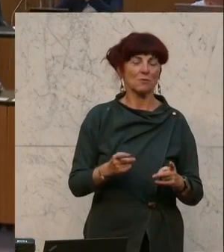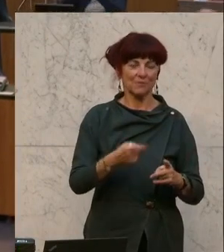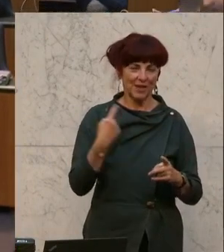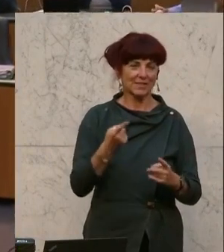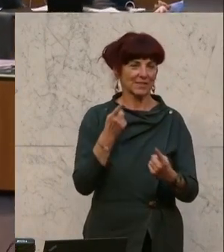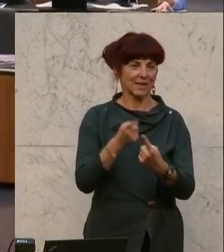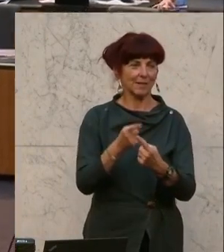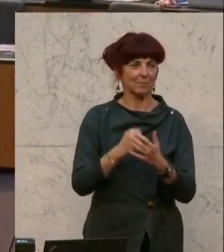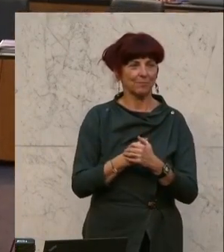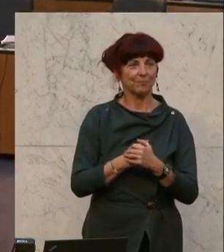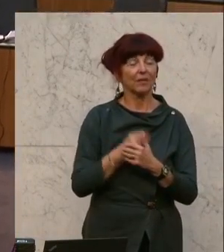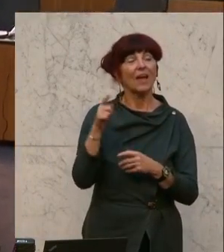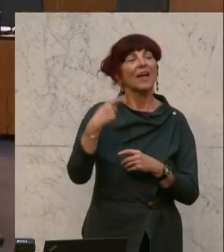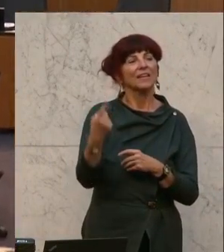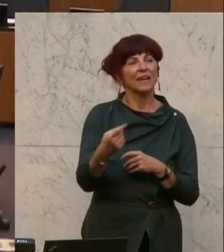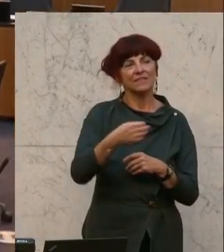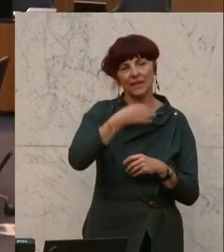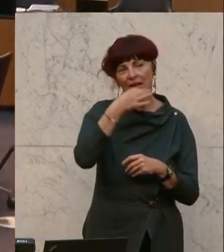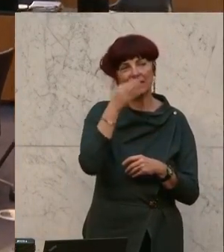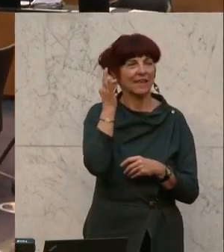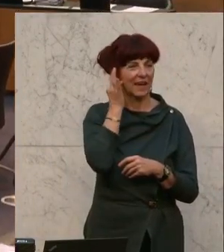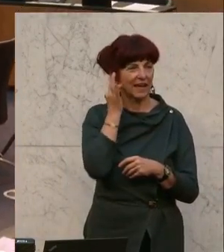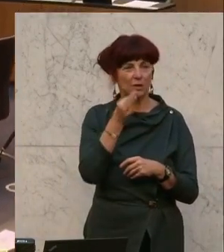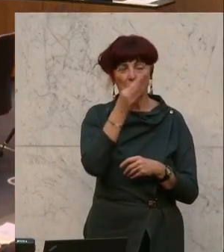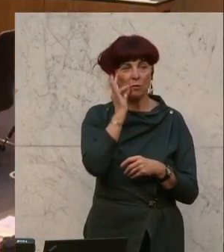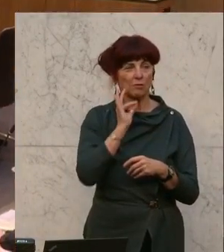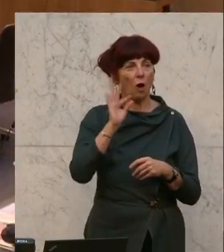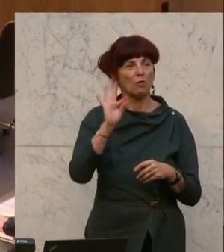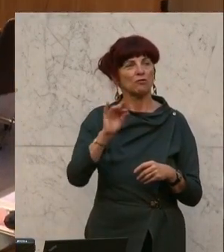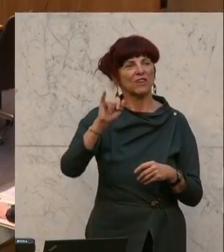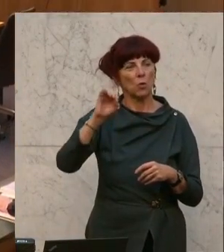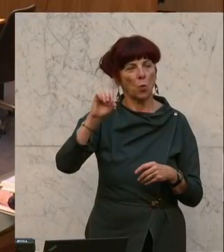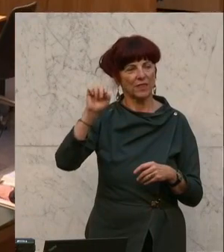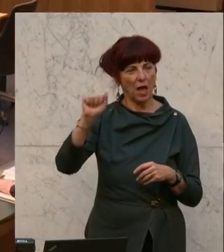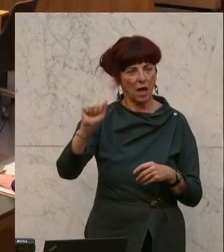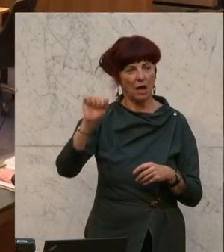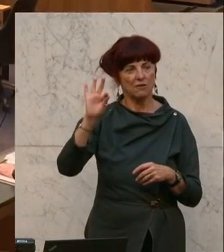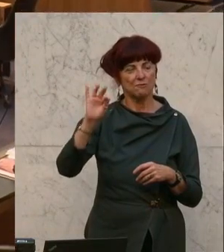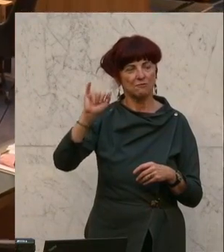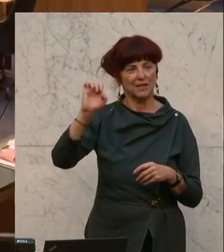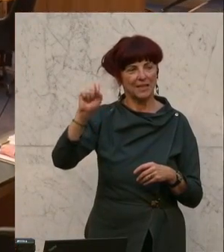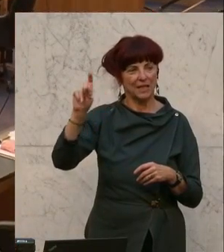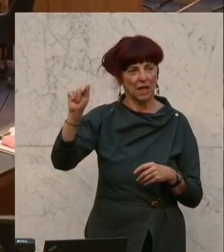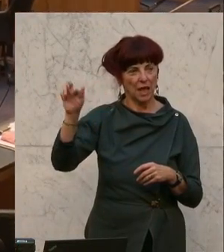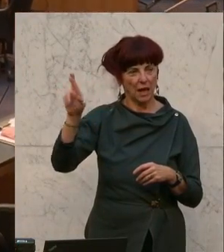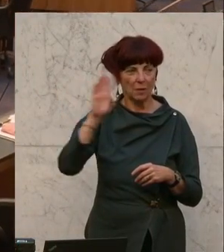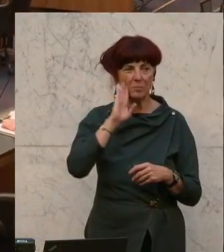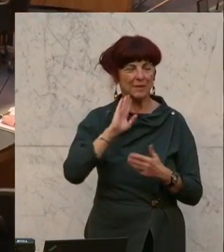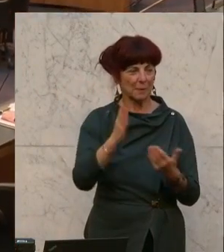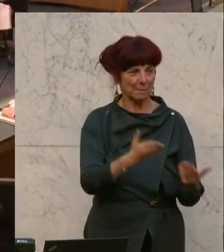Fiona Fiedler ist die nächste. Werner Sachsinger von der ÖVP sagt, es gebe einen großen Aufholbedarf bei der Prävention.